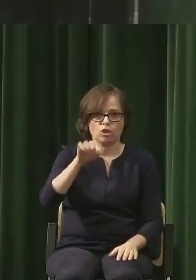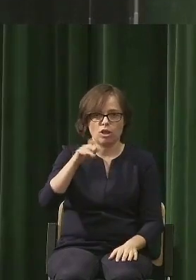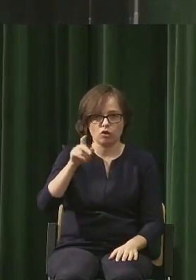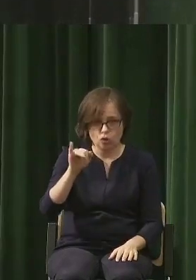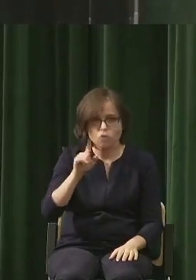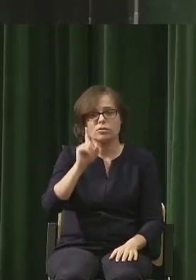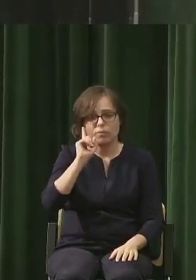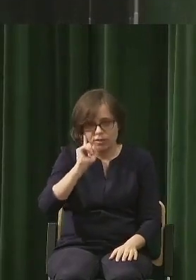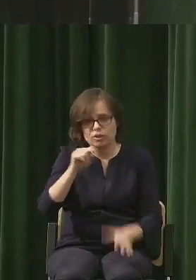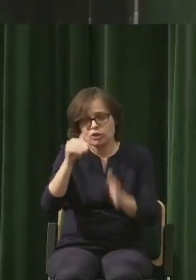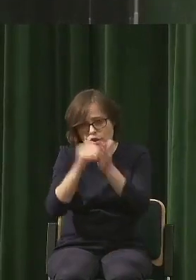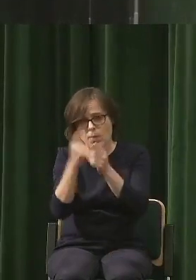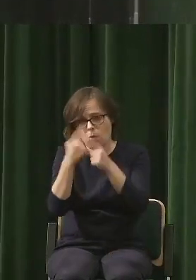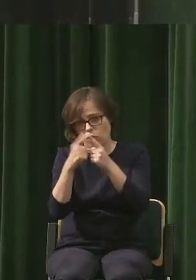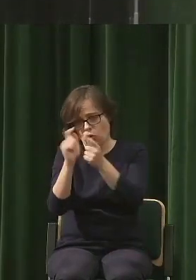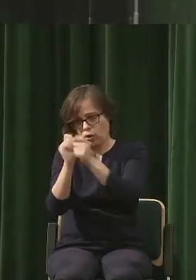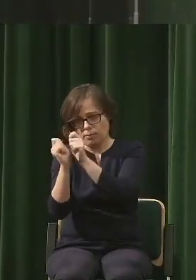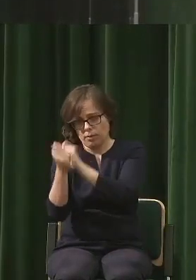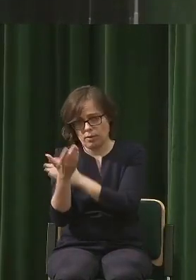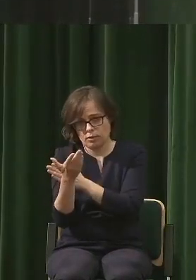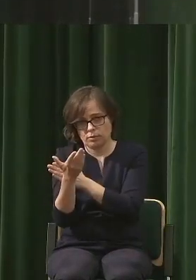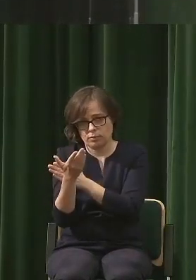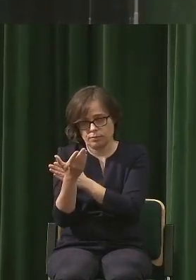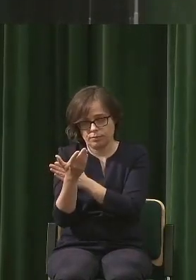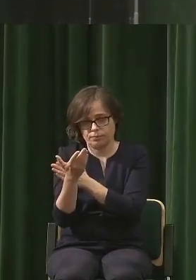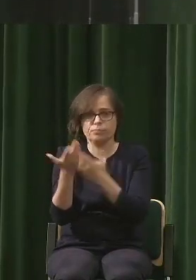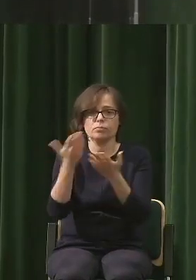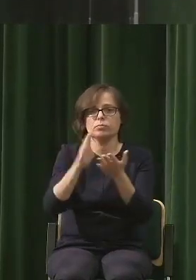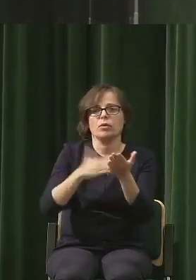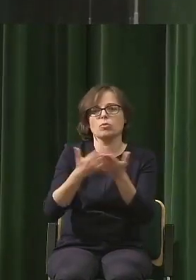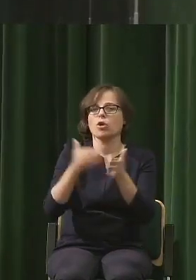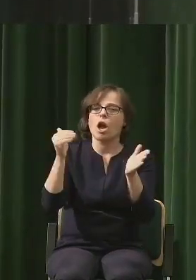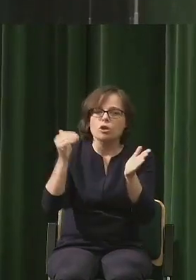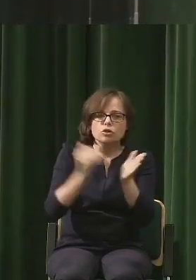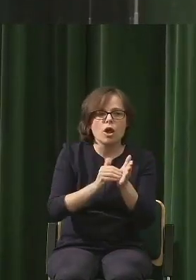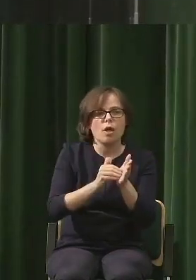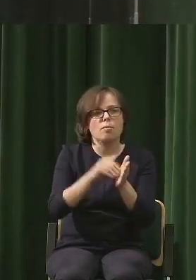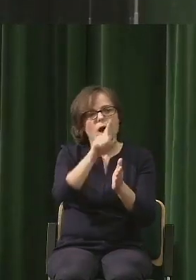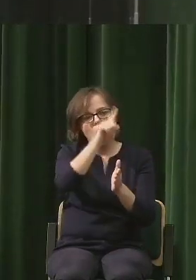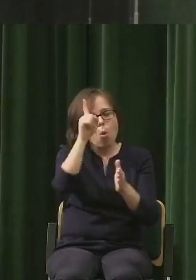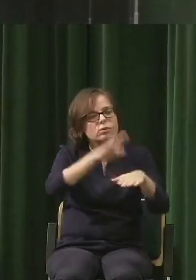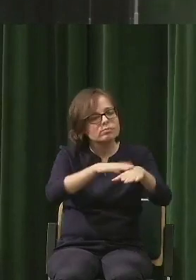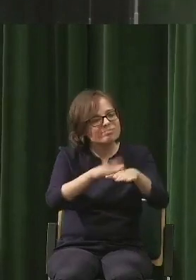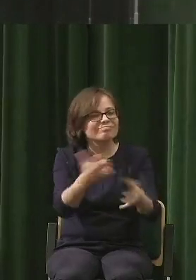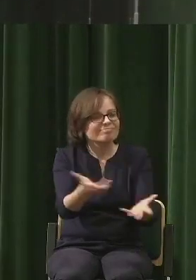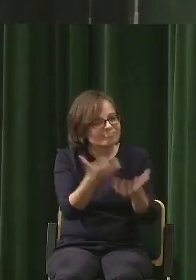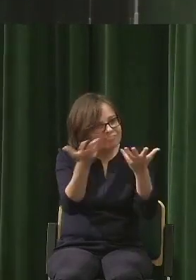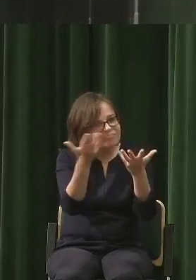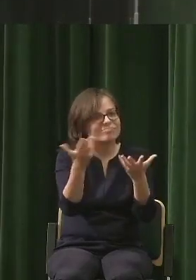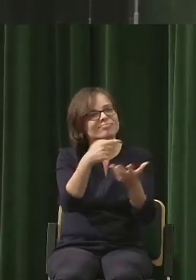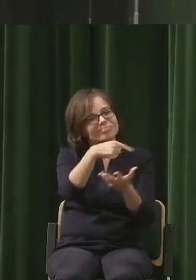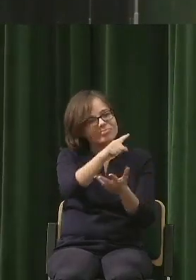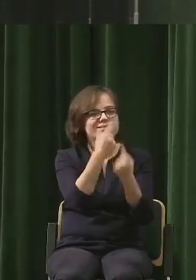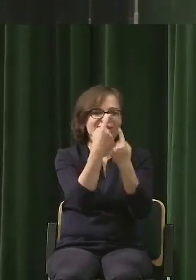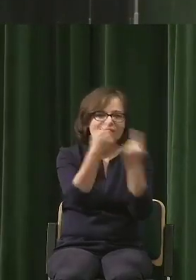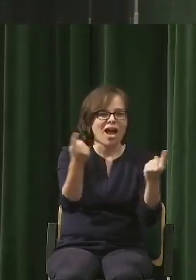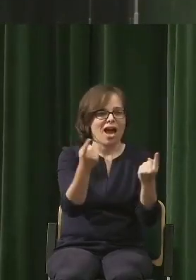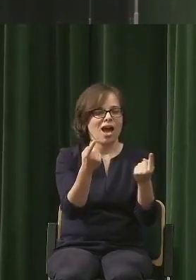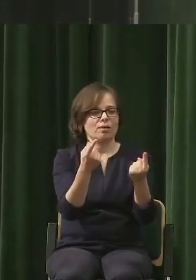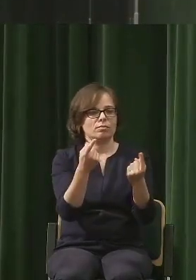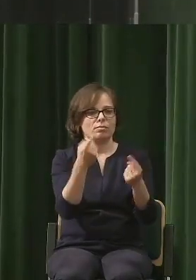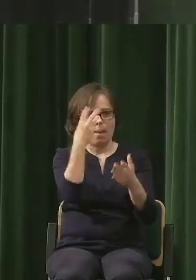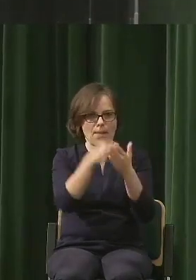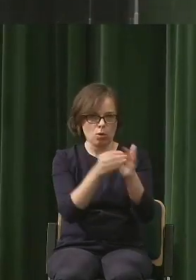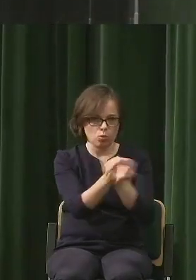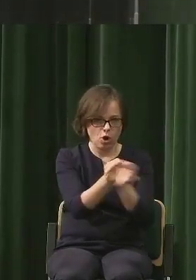że trzeba, i właśnie ta lera, no to jest przykład, że trzeba ludzi zachęcać do oszczędzania na emerytury i to państwo, te mądre instytucje